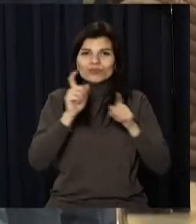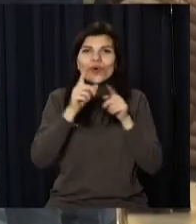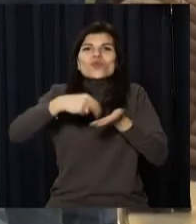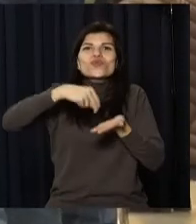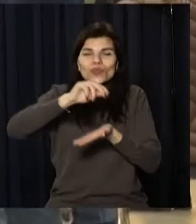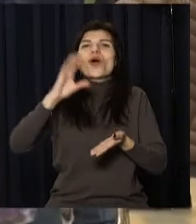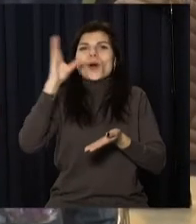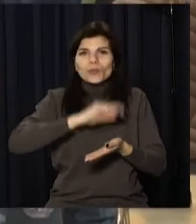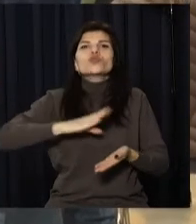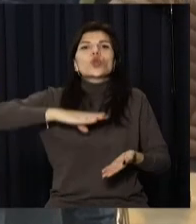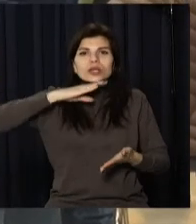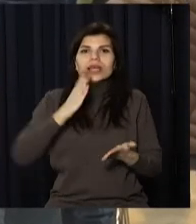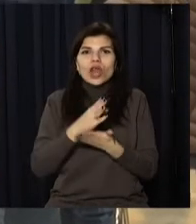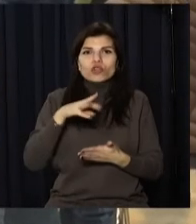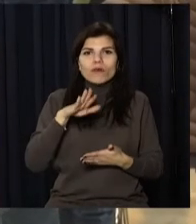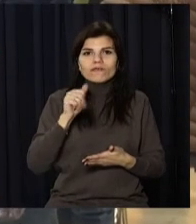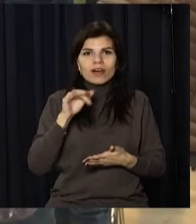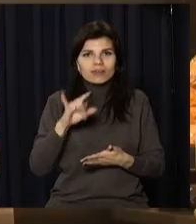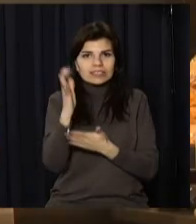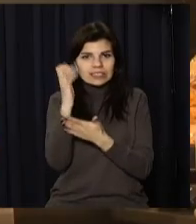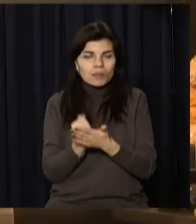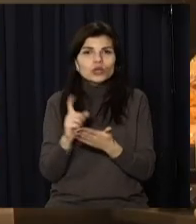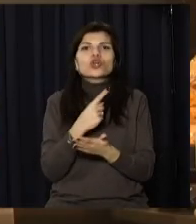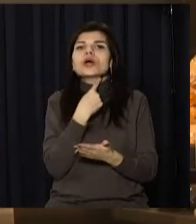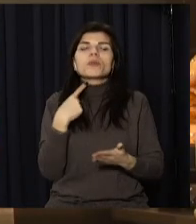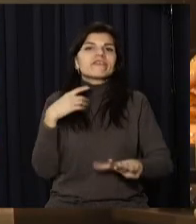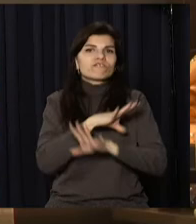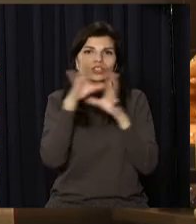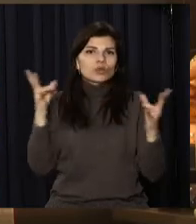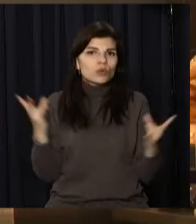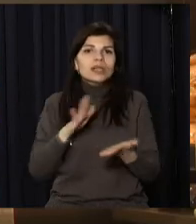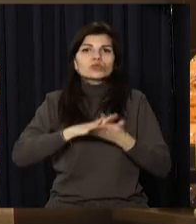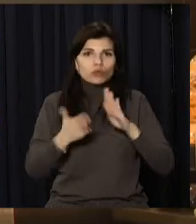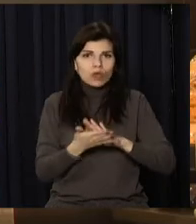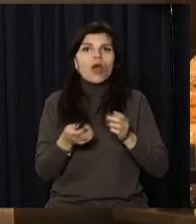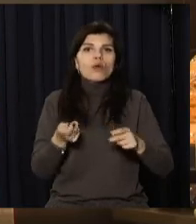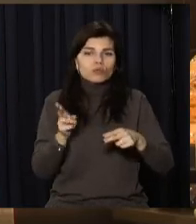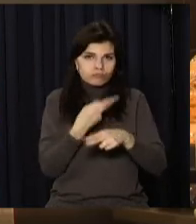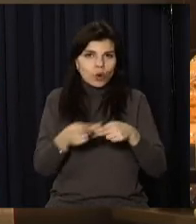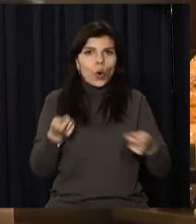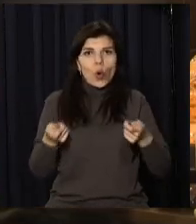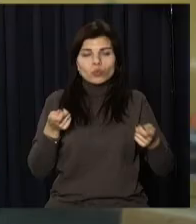магазини мають достатньо товарів, аби забезпечити громадян всім необхідним. Ситуація контрольована.